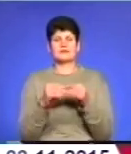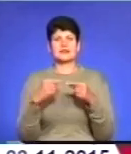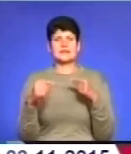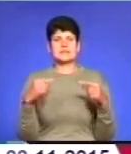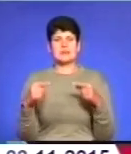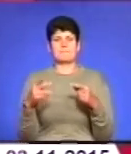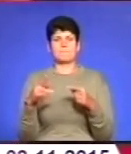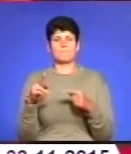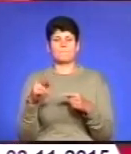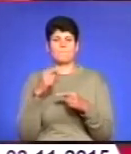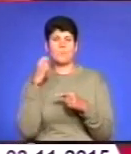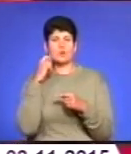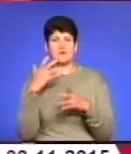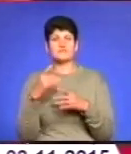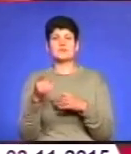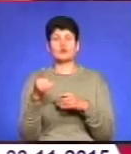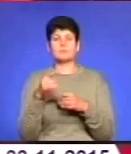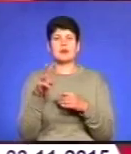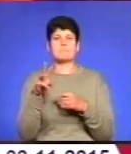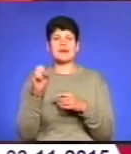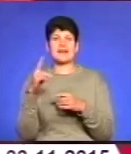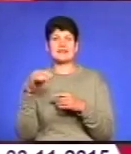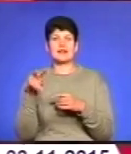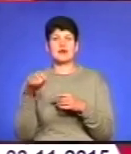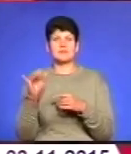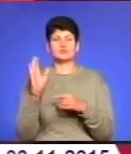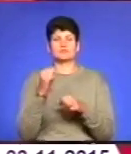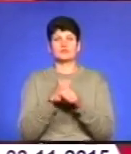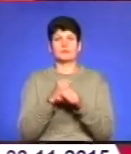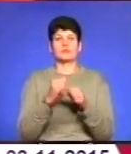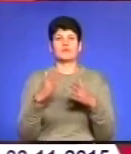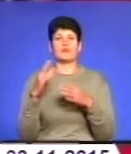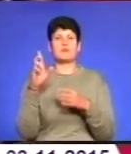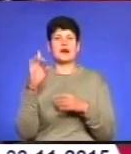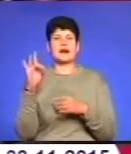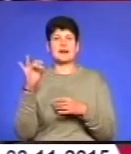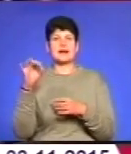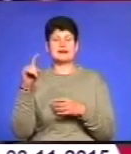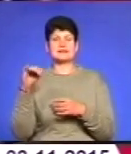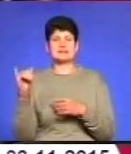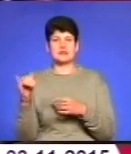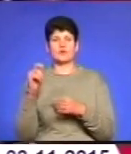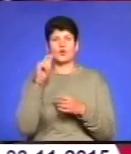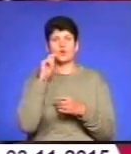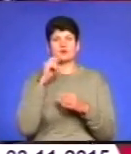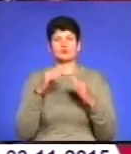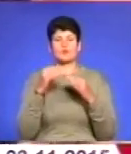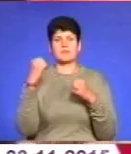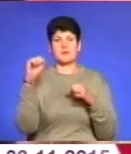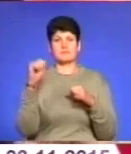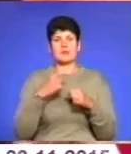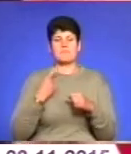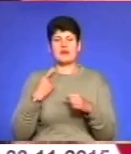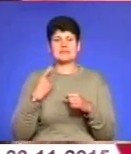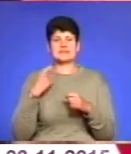покоління. У Тернополі медіалаби функціонуватимуть у Палаці культури Березіль та Українському Домі Перемога. Майстер